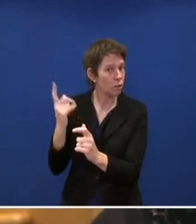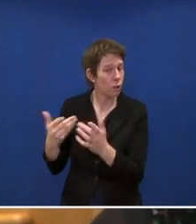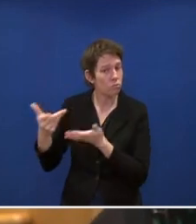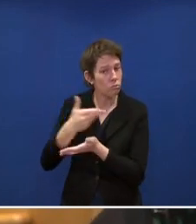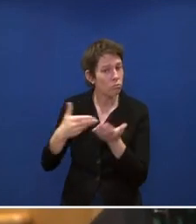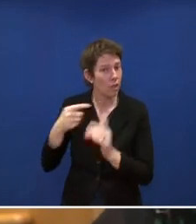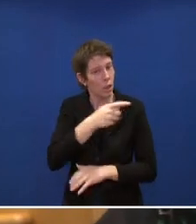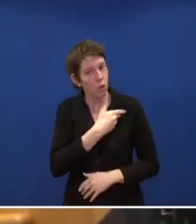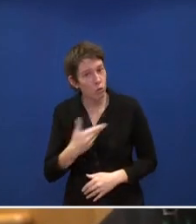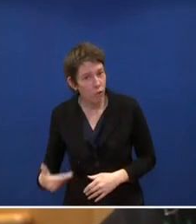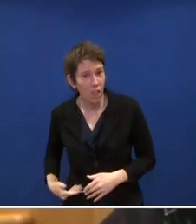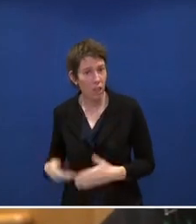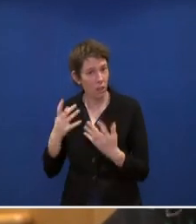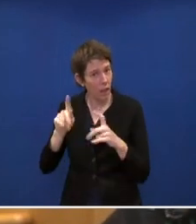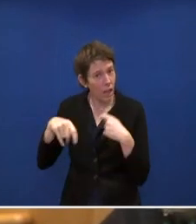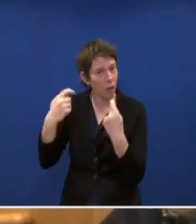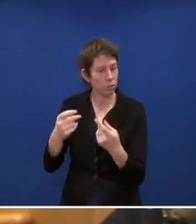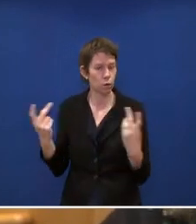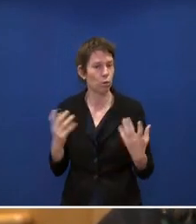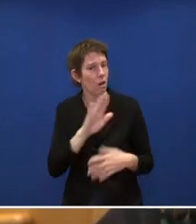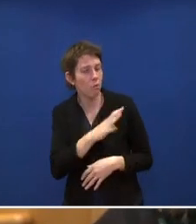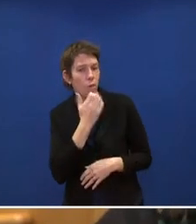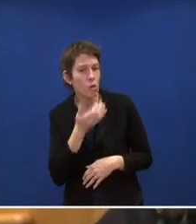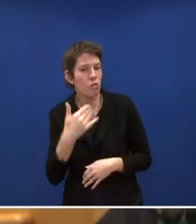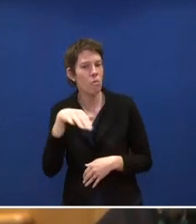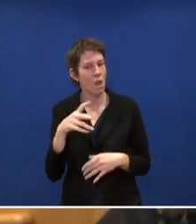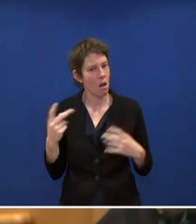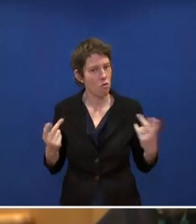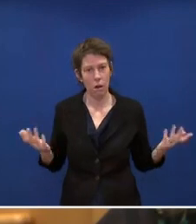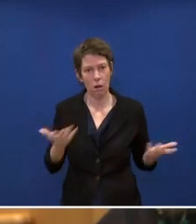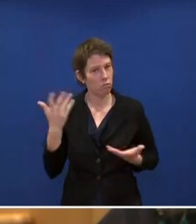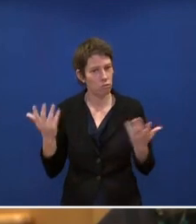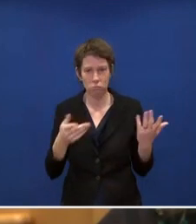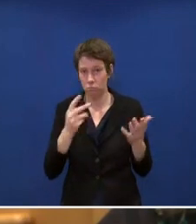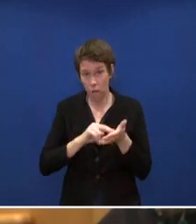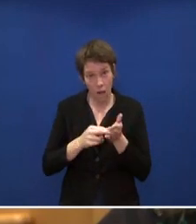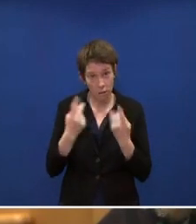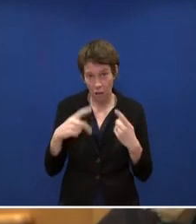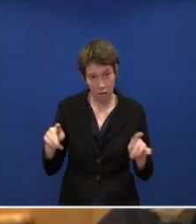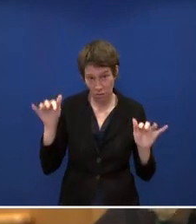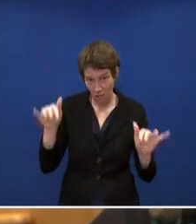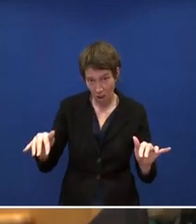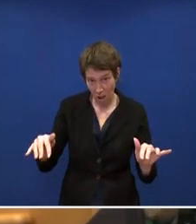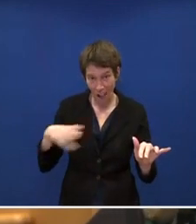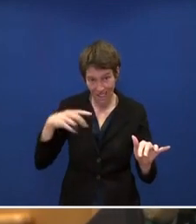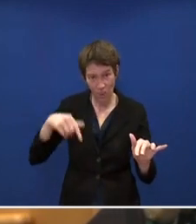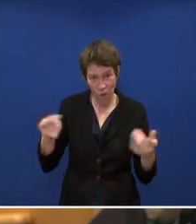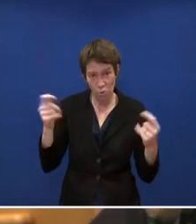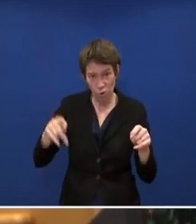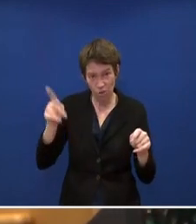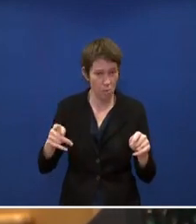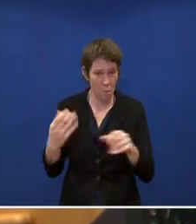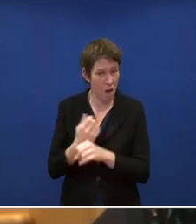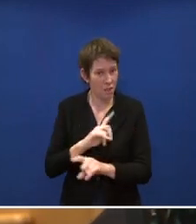Sind Sie sozusagen zufrieden mit diesem Ergebnis oder hatten Sie noch andere Pläne, die eigentlich heute hätten beschlossen werden